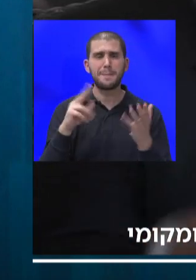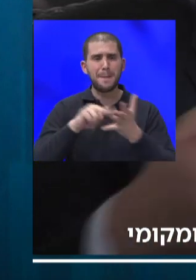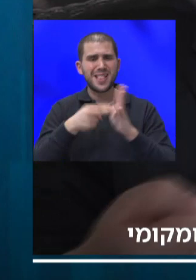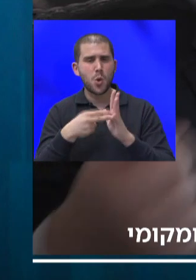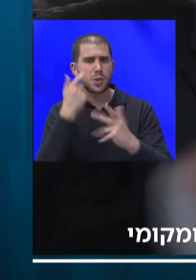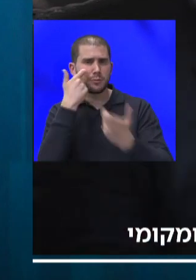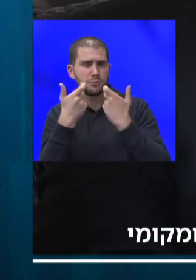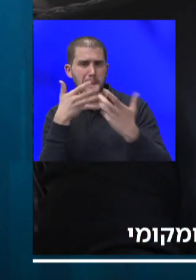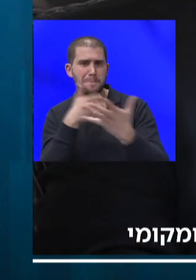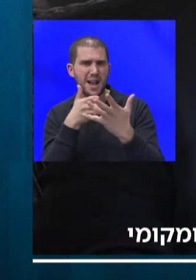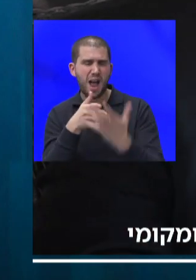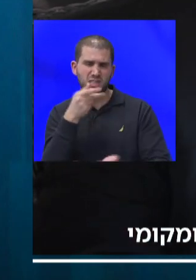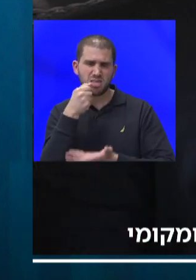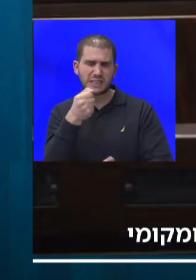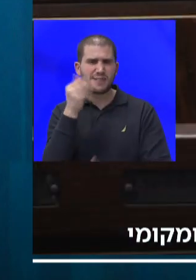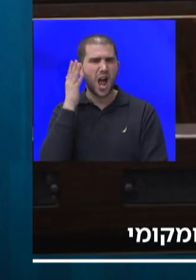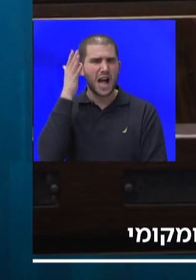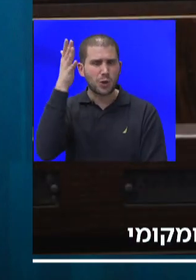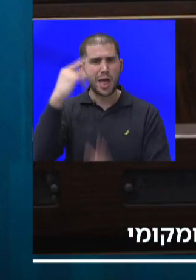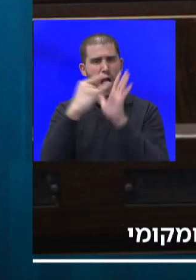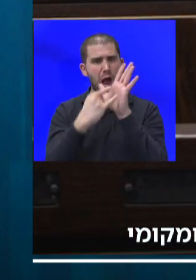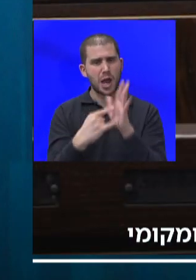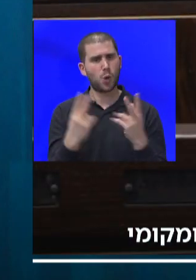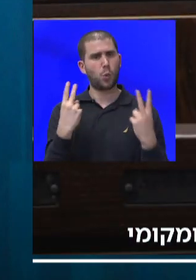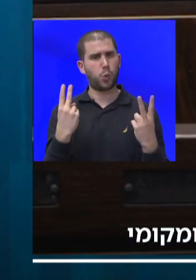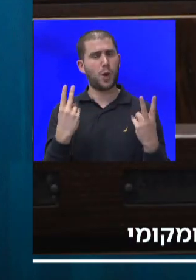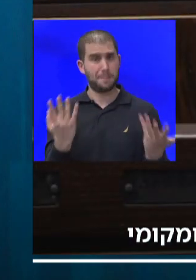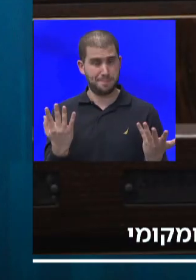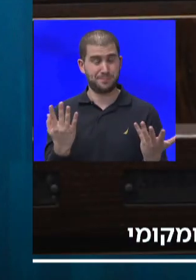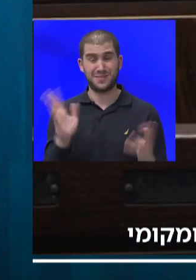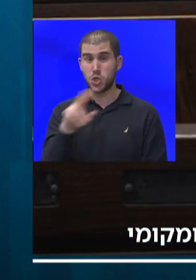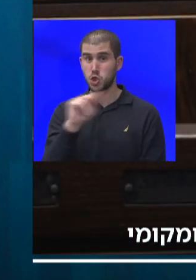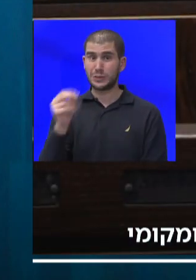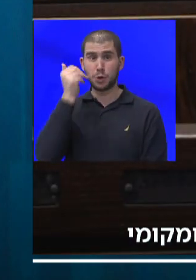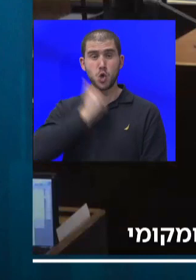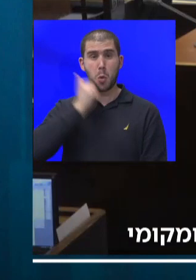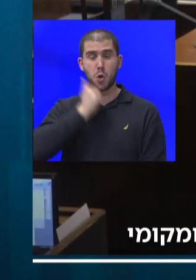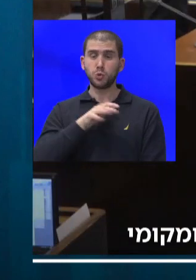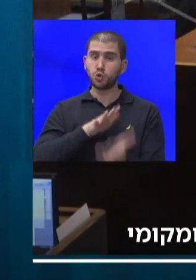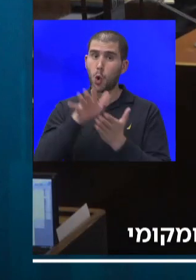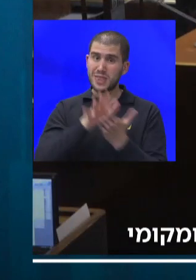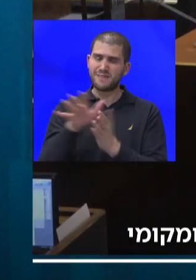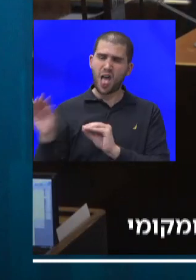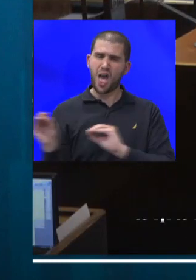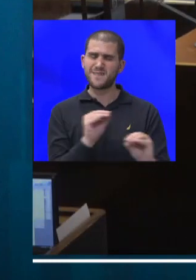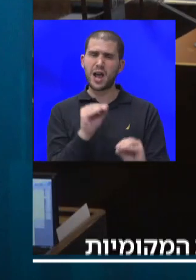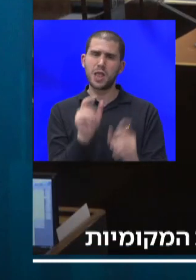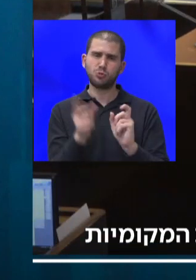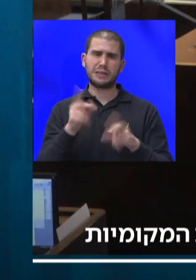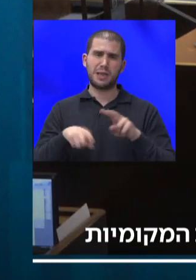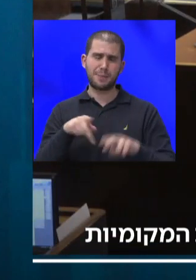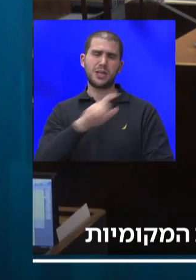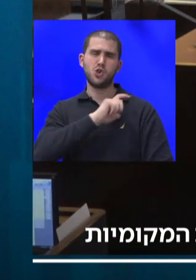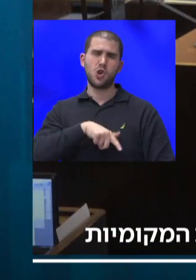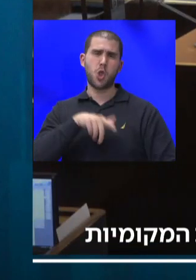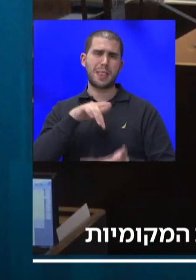חזון, חקיקה משמעותית, ואת הנושאים היומיומיים השוטפים תעביר למי שצריך לטפל בזה, וזה השלטון המקומי. בנוסף לזה,